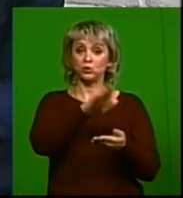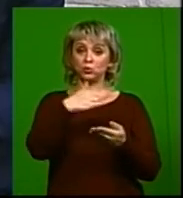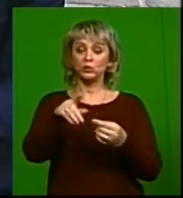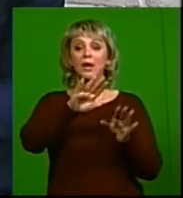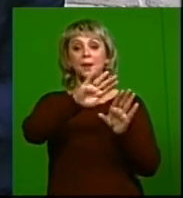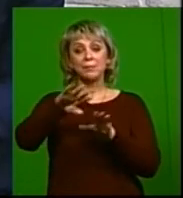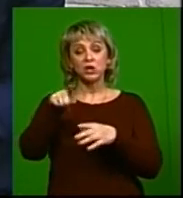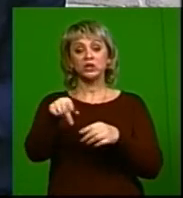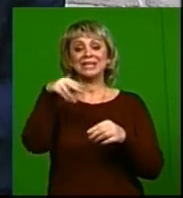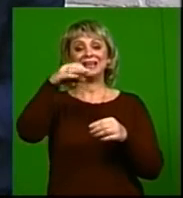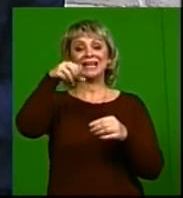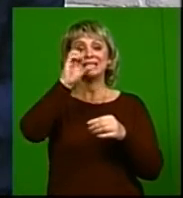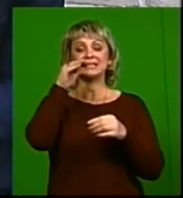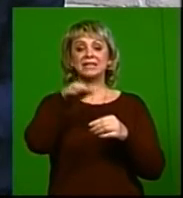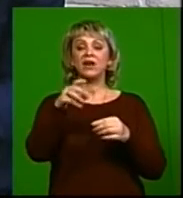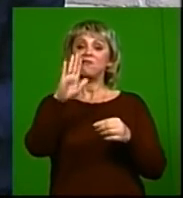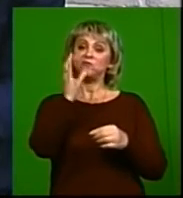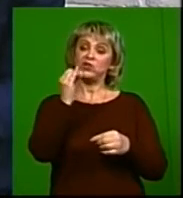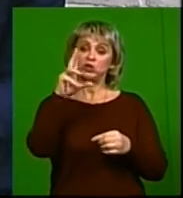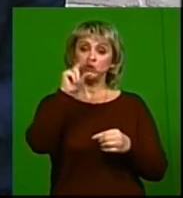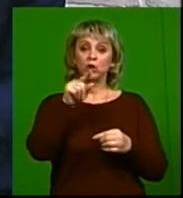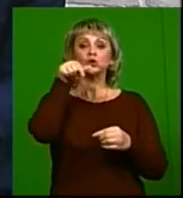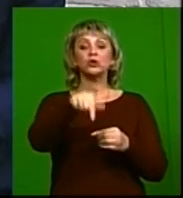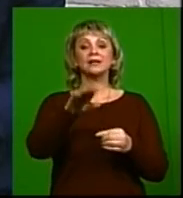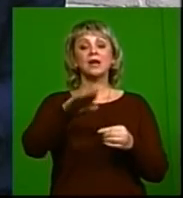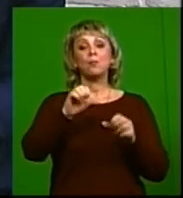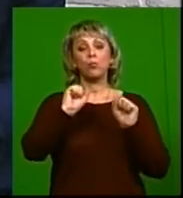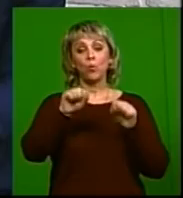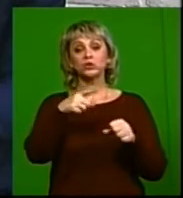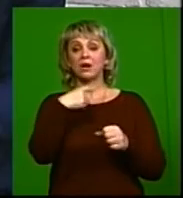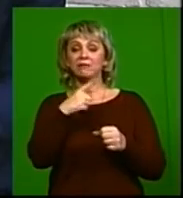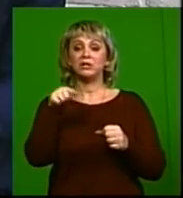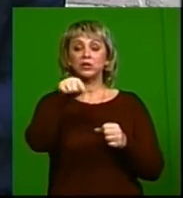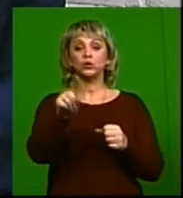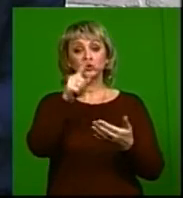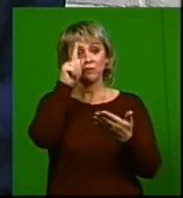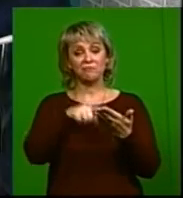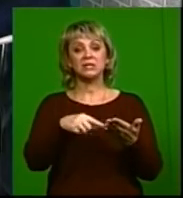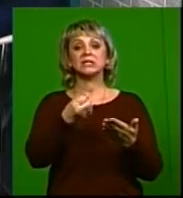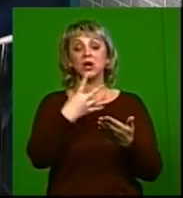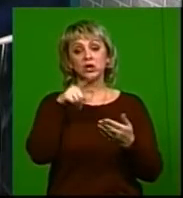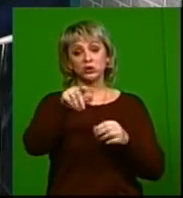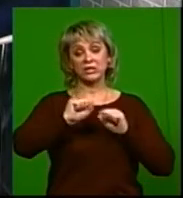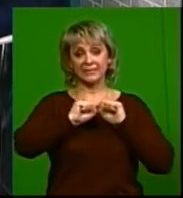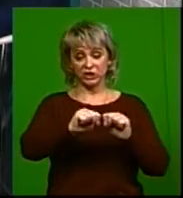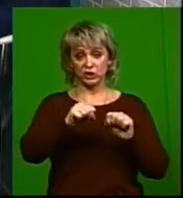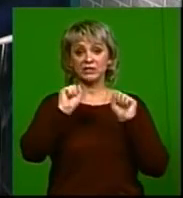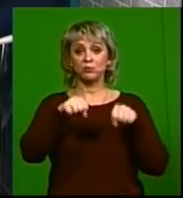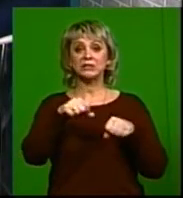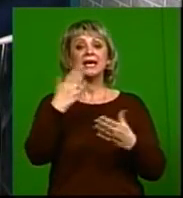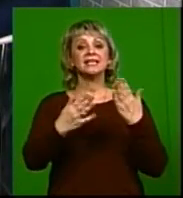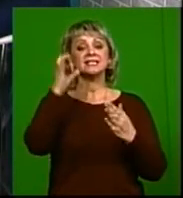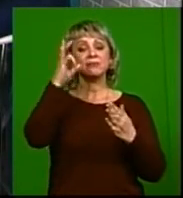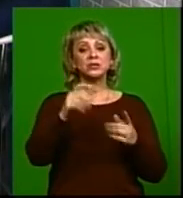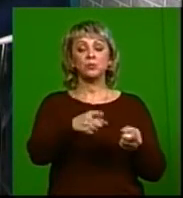прошли тест на ВИЧ, и только тогда можно говорить о том, что верность – это хороший способ защиты. Если так в проценты